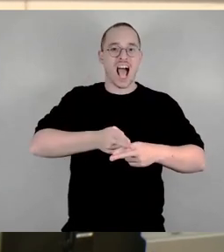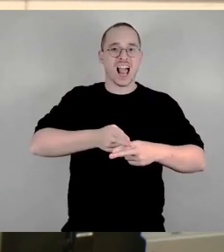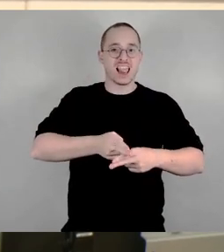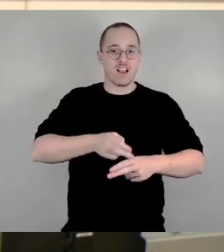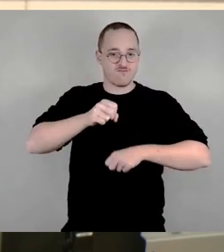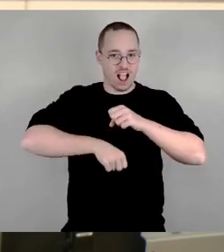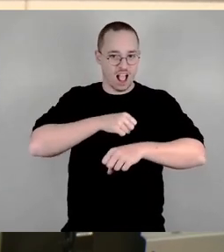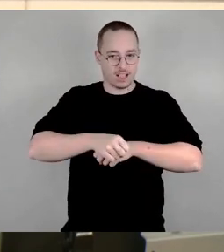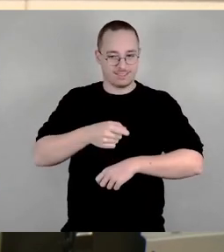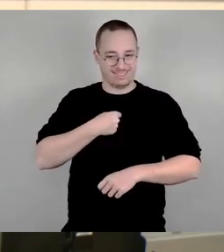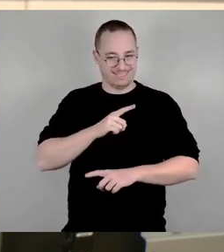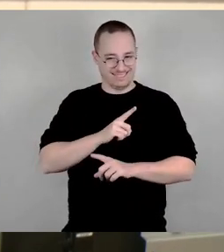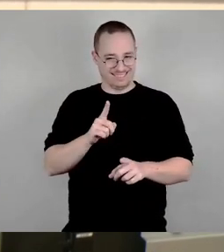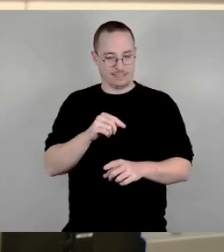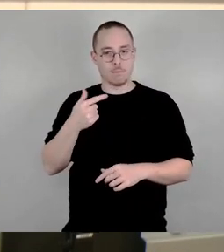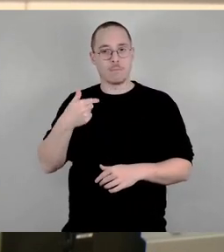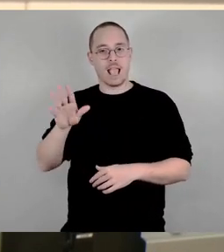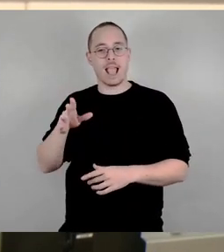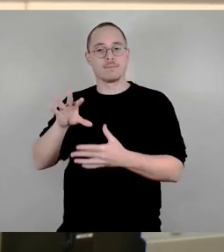So, jetzt fangen wir mal an, ein bisschen zu sortieren.